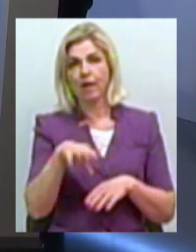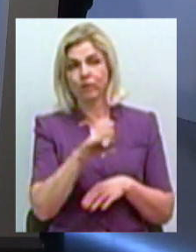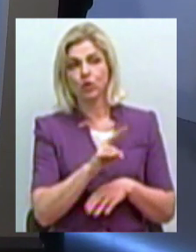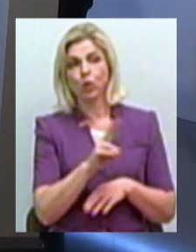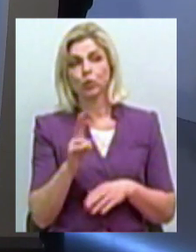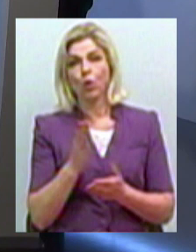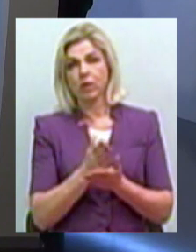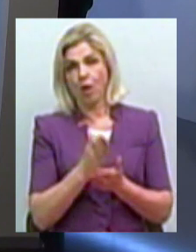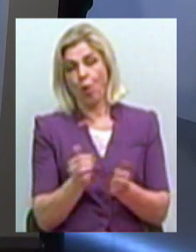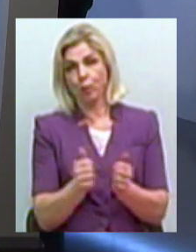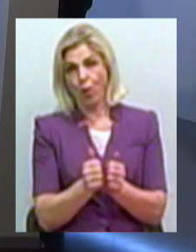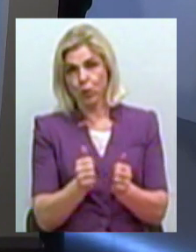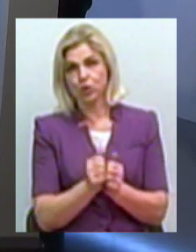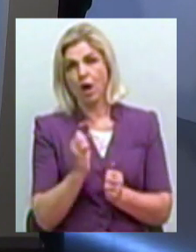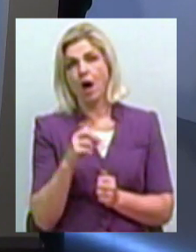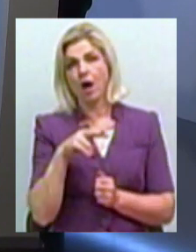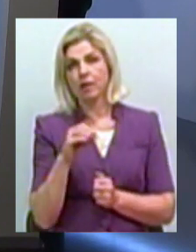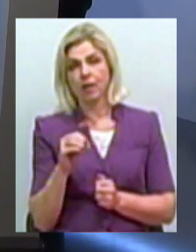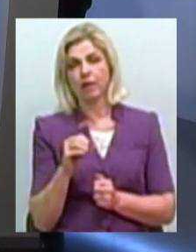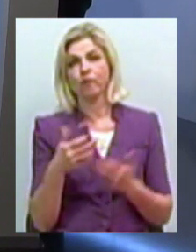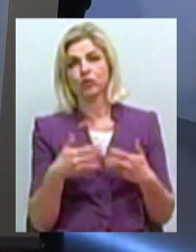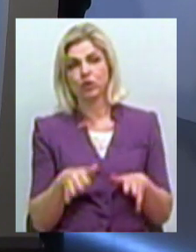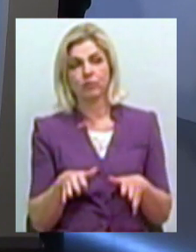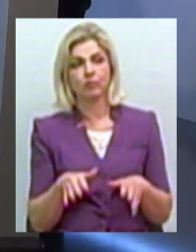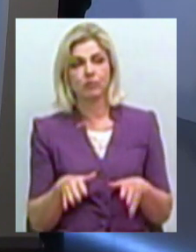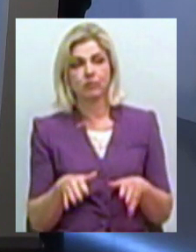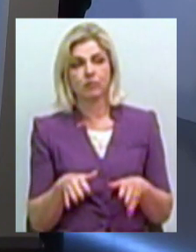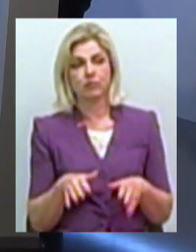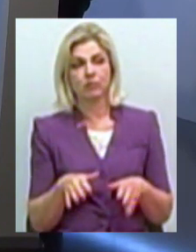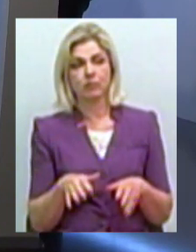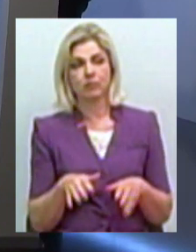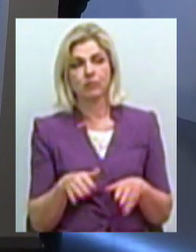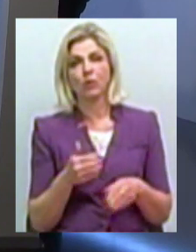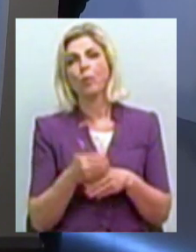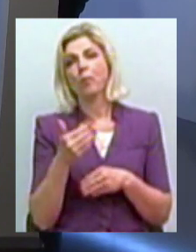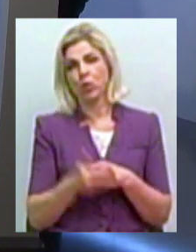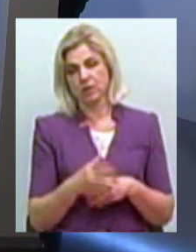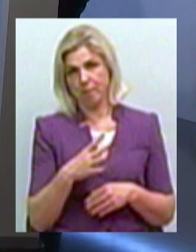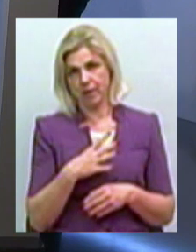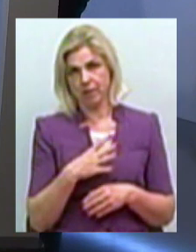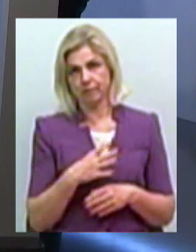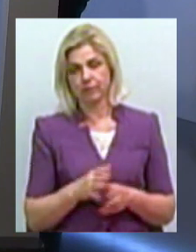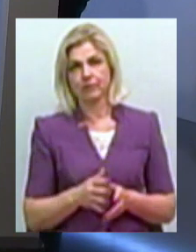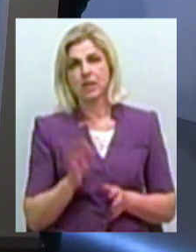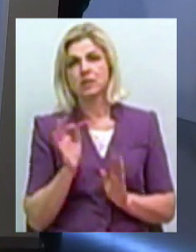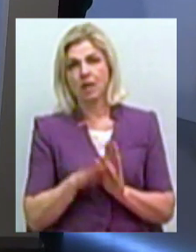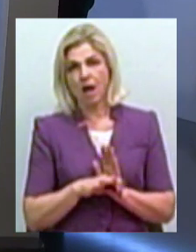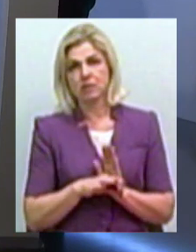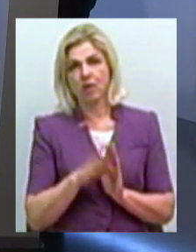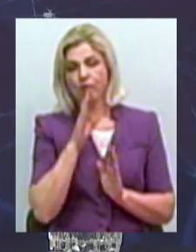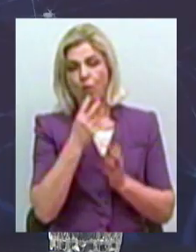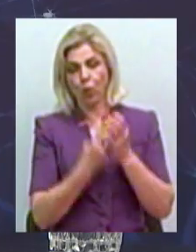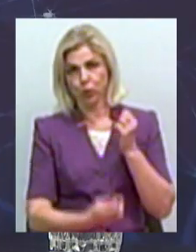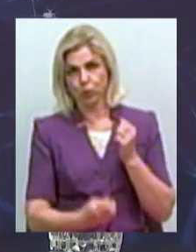знаходився поруч, але вже досить пізно все було, тому що відразу пішла під